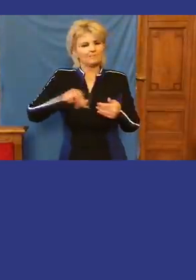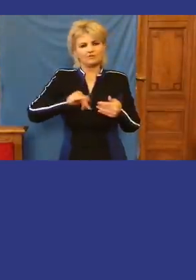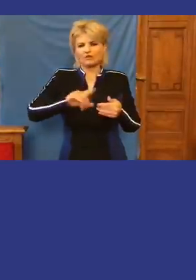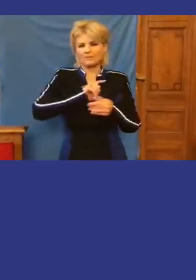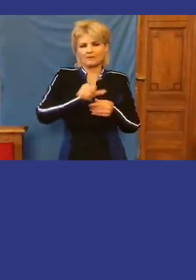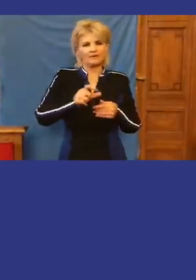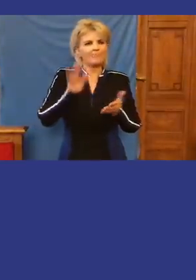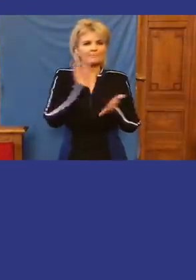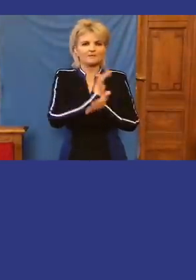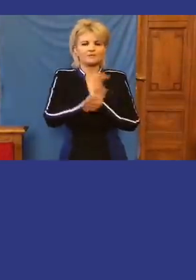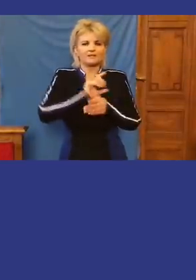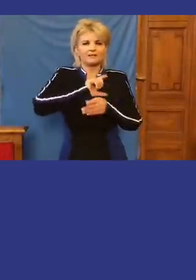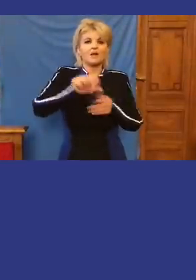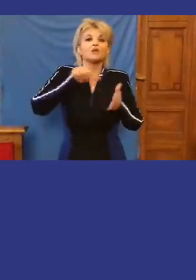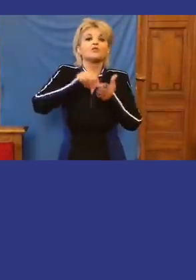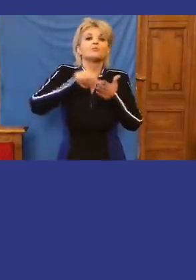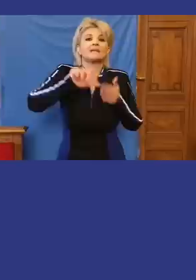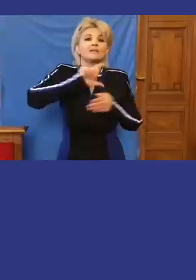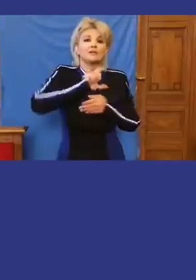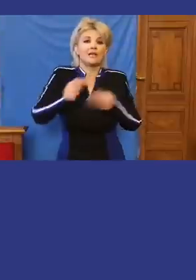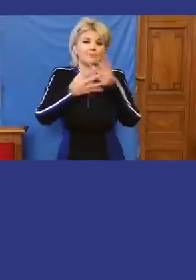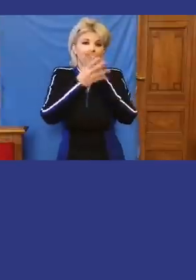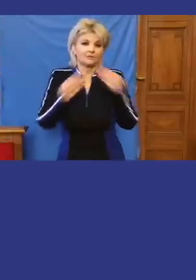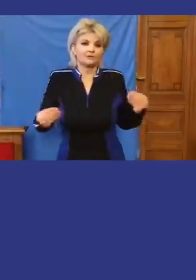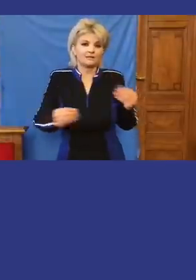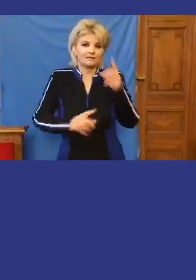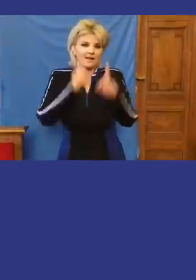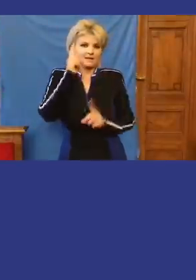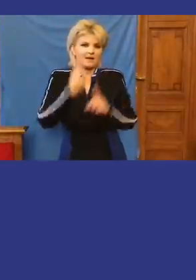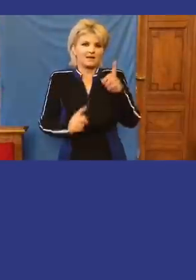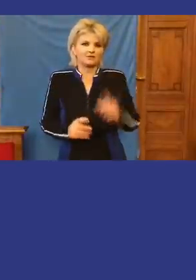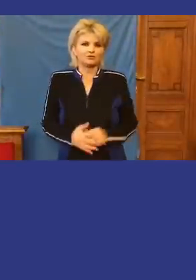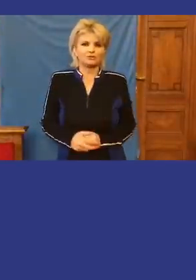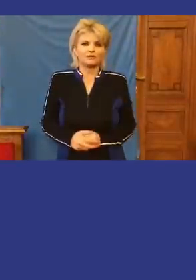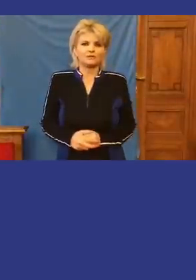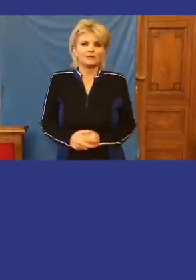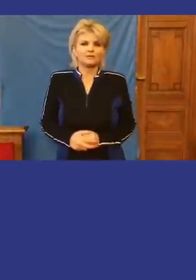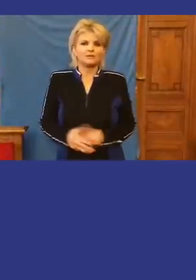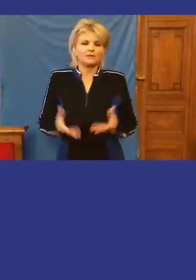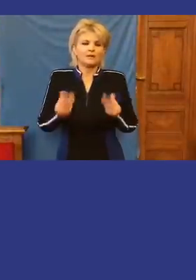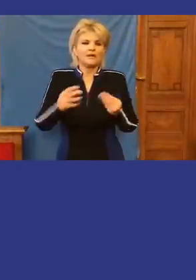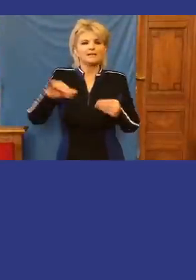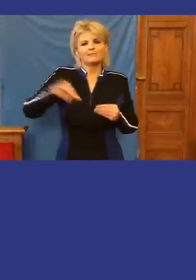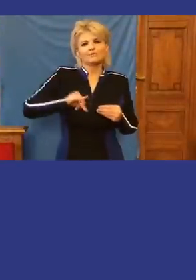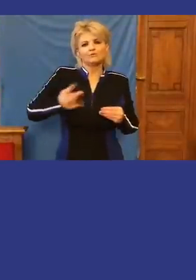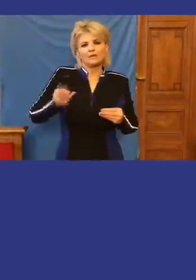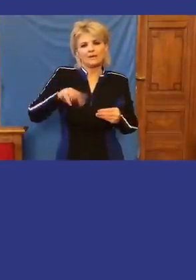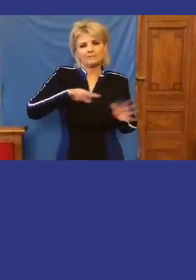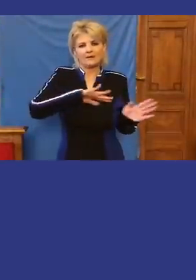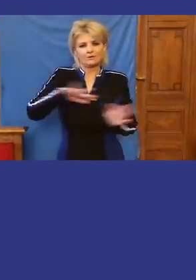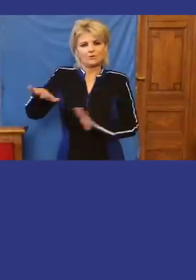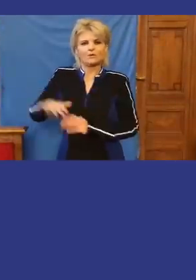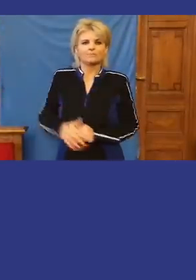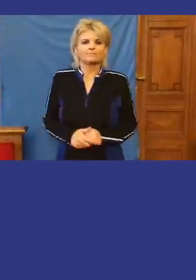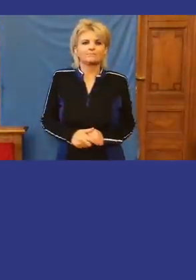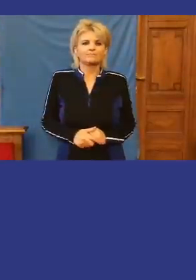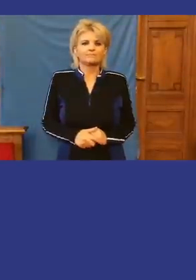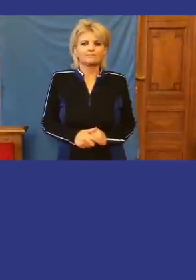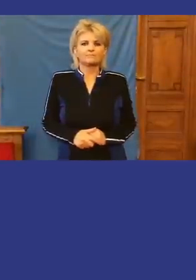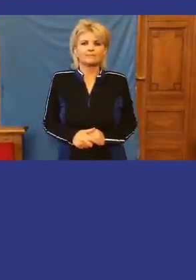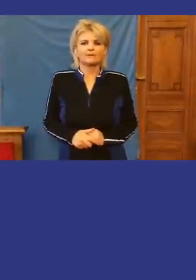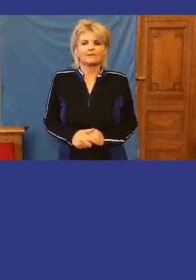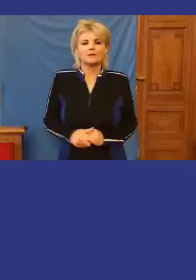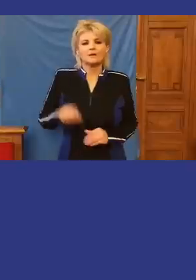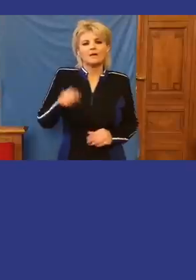bizonyíték hiányában, hanem nyomozás hiányában szüntették meg az eljárást. Ennyit a bűncselekményekről. Jó, de ebben a